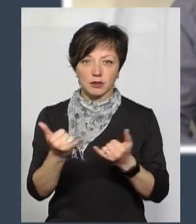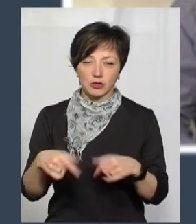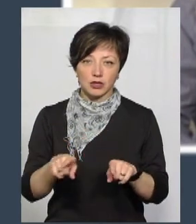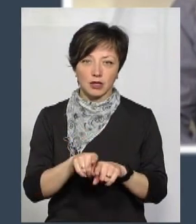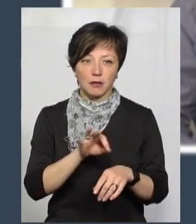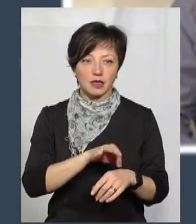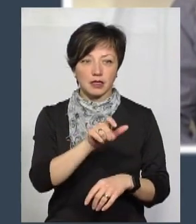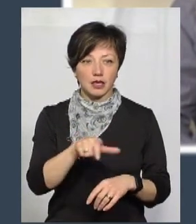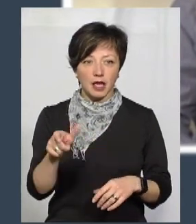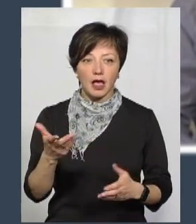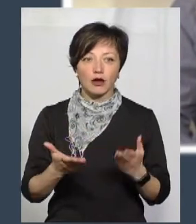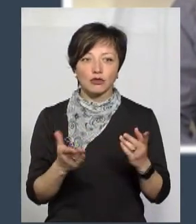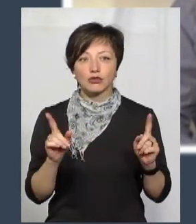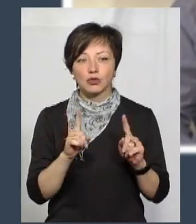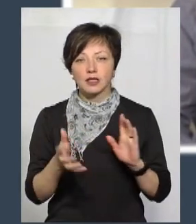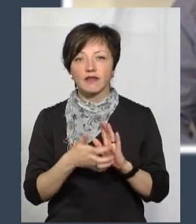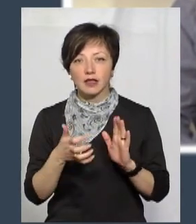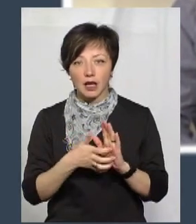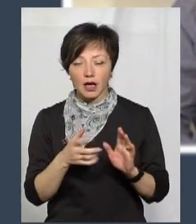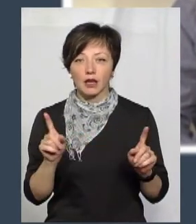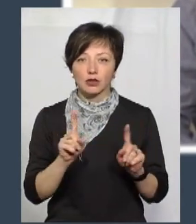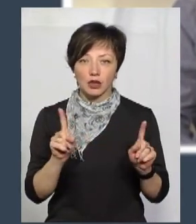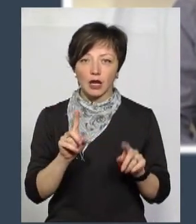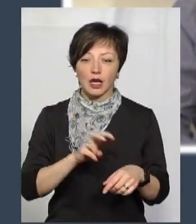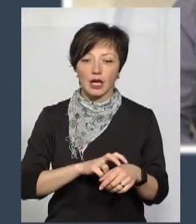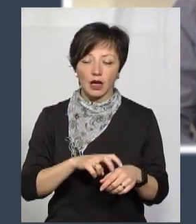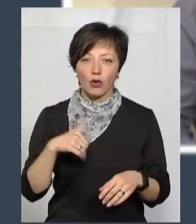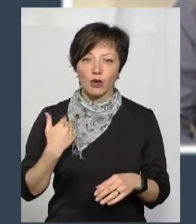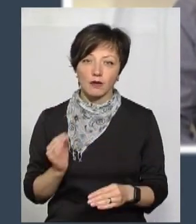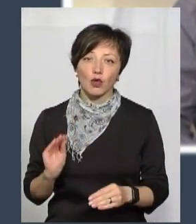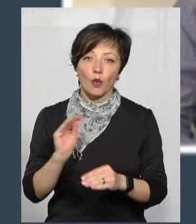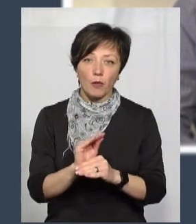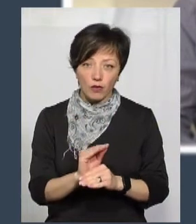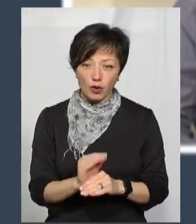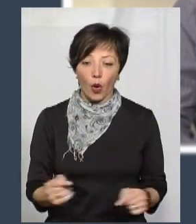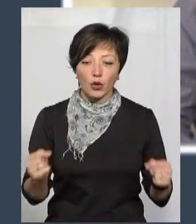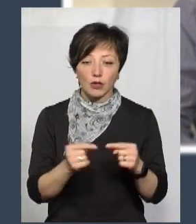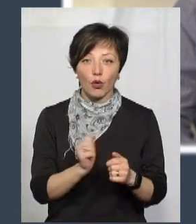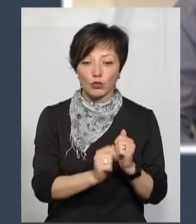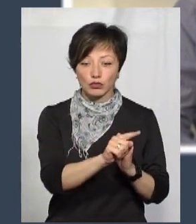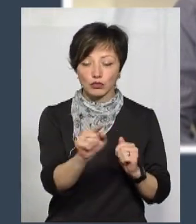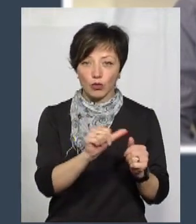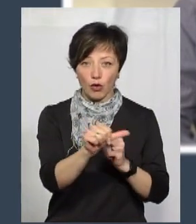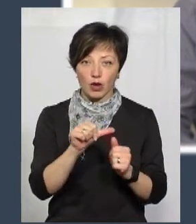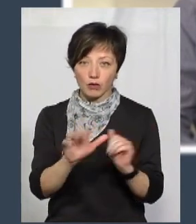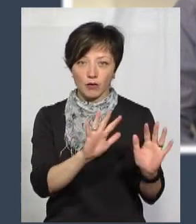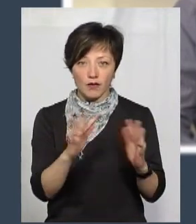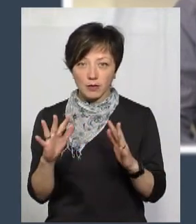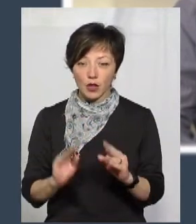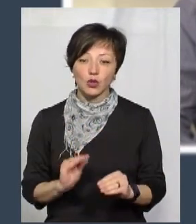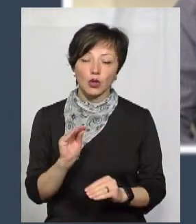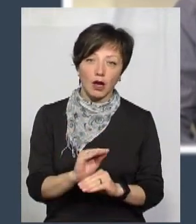таких пацієнтів. Якщо дещо там не вистачає, дещо лікар хотів би в кожному конкретному випадку